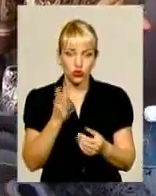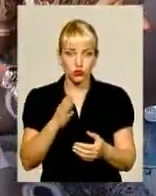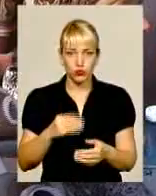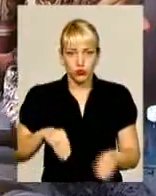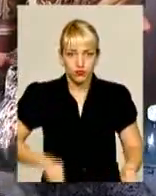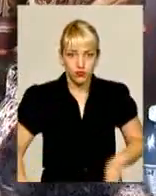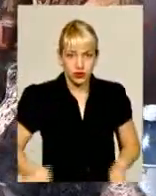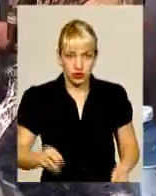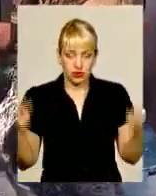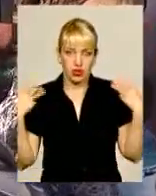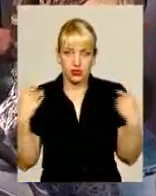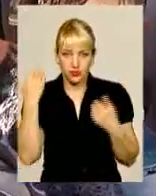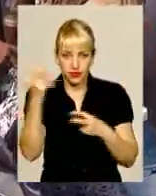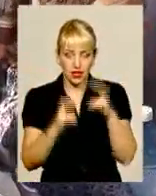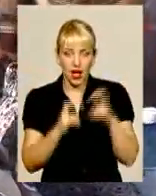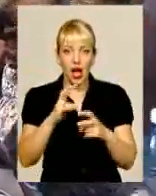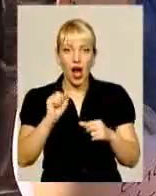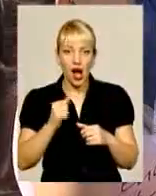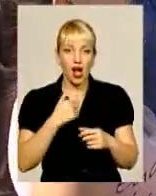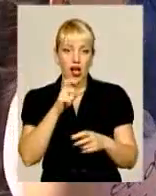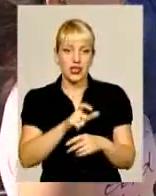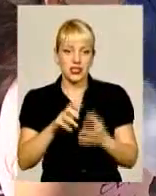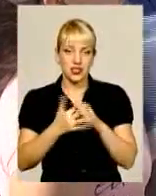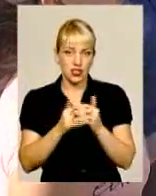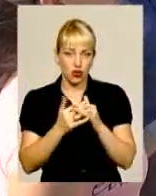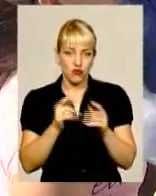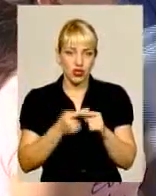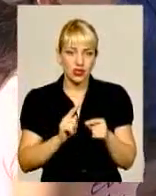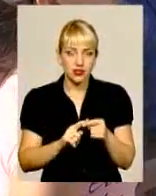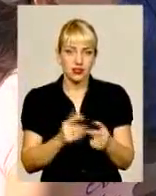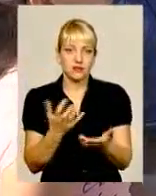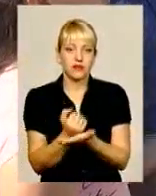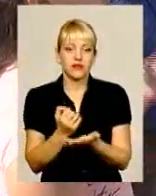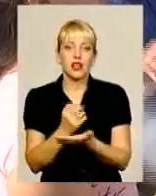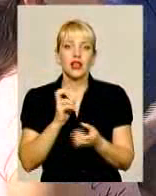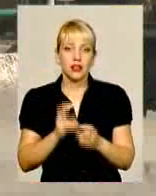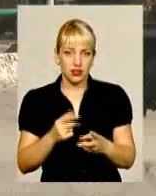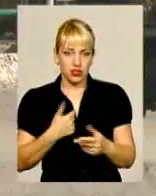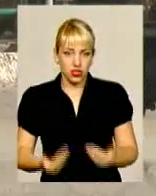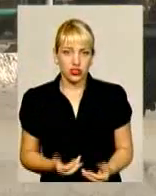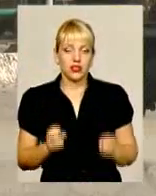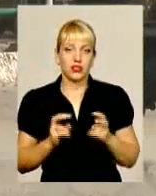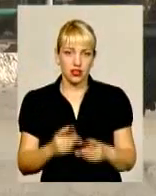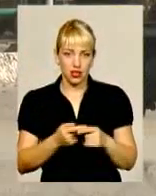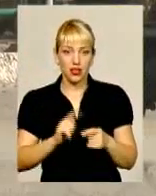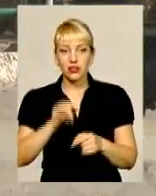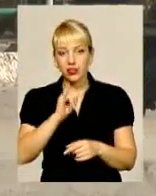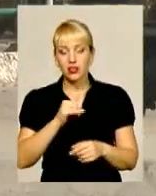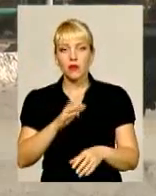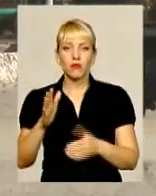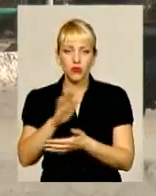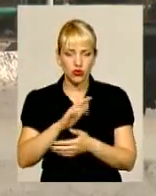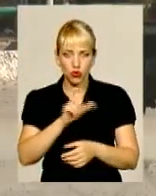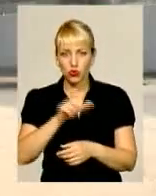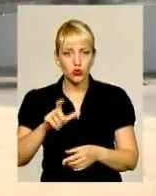підприємства. Для селян вже кошти, виручені за молоко, основний засіб для існування. Тому відступати не збираються. Продовжують блокувати в'їзд